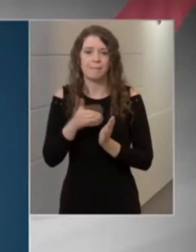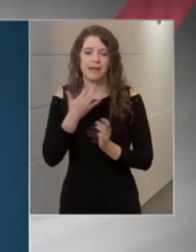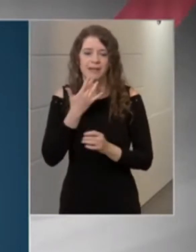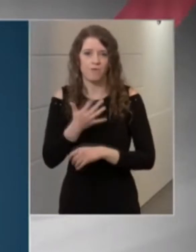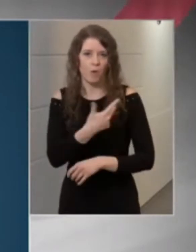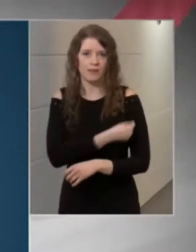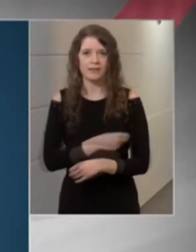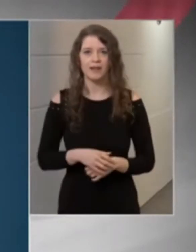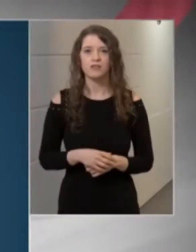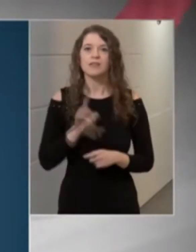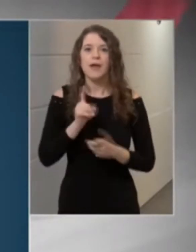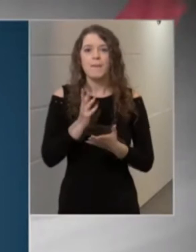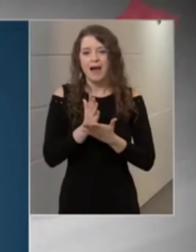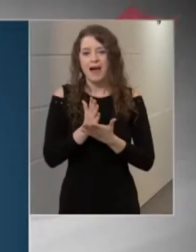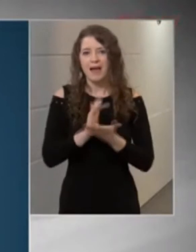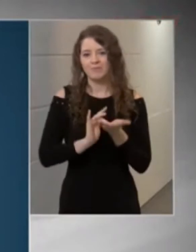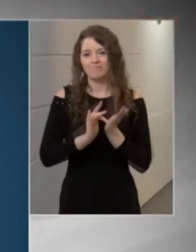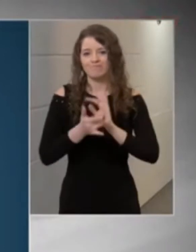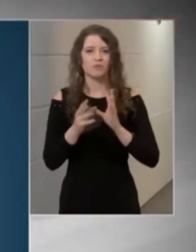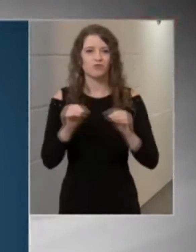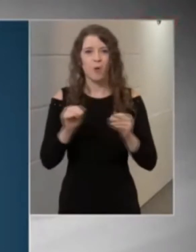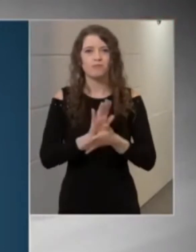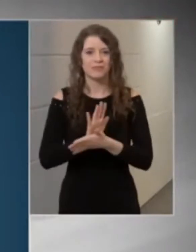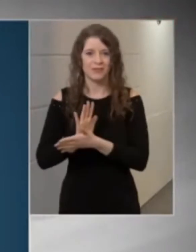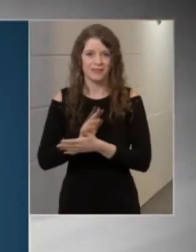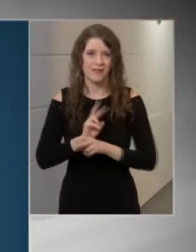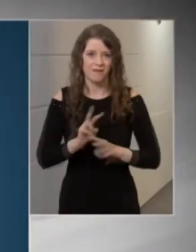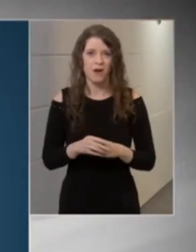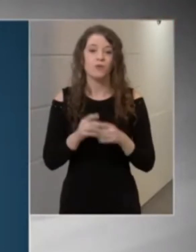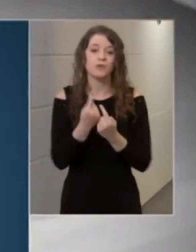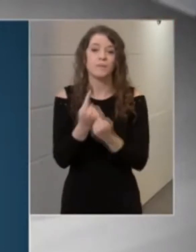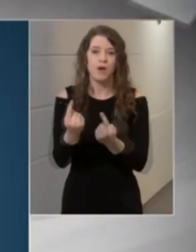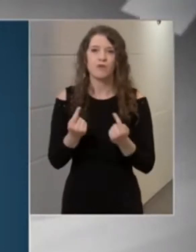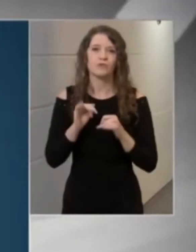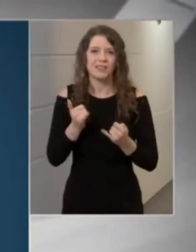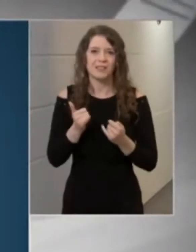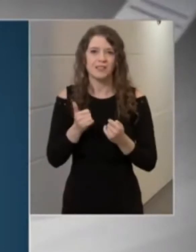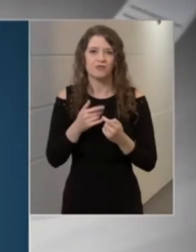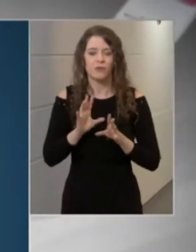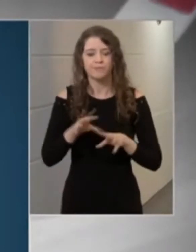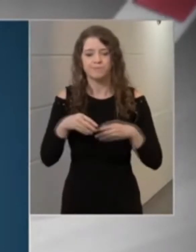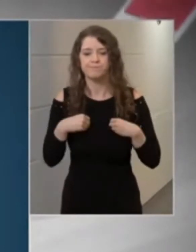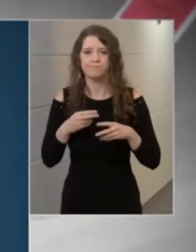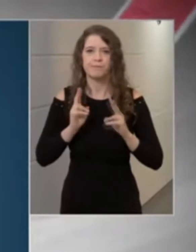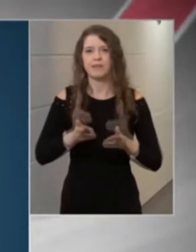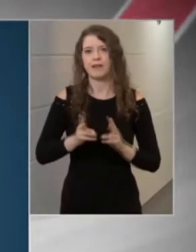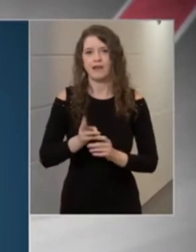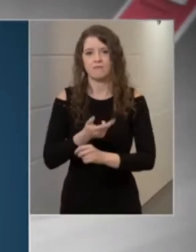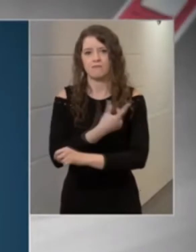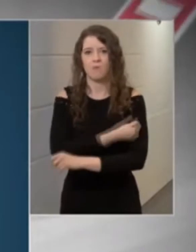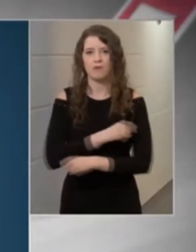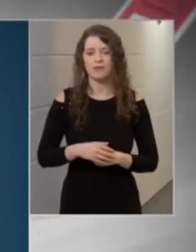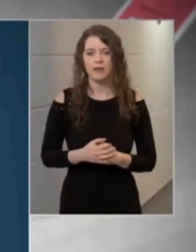130 ezer embernek elegendő vakcinát kapott Magyarország, amelyből 120 ezer oltást az egészségügyben dolgozók kaptak,